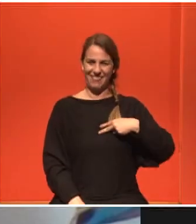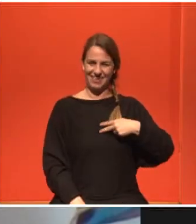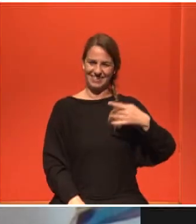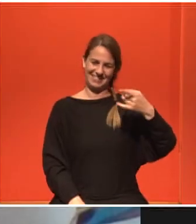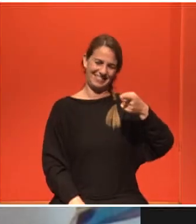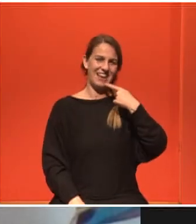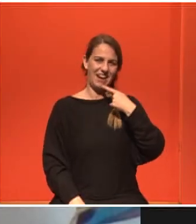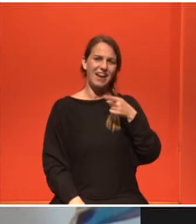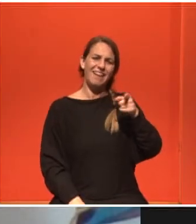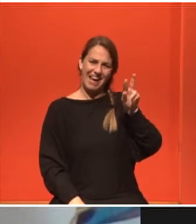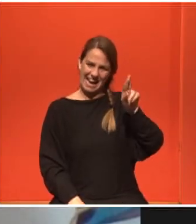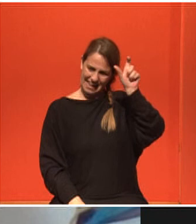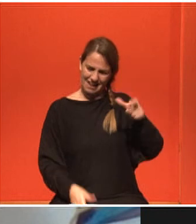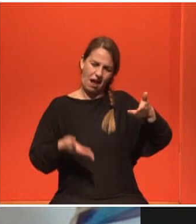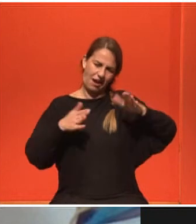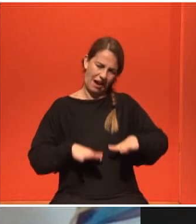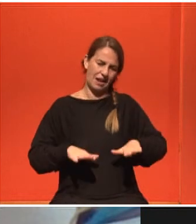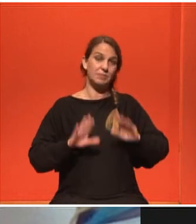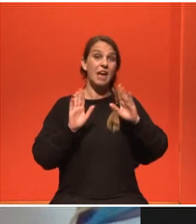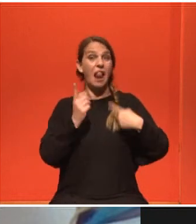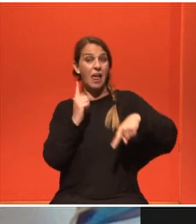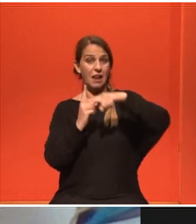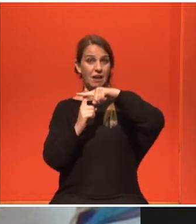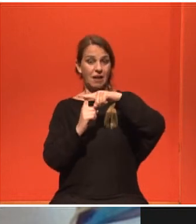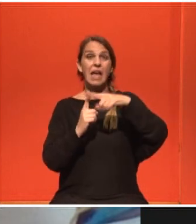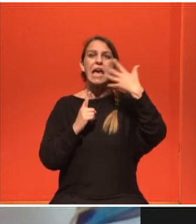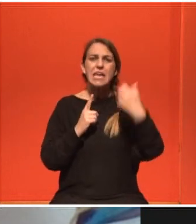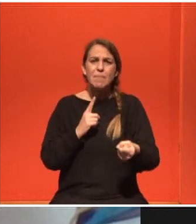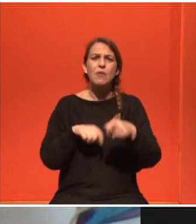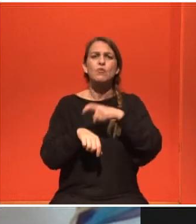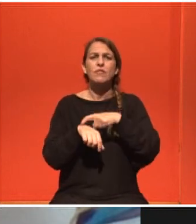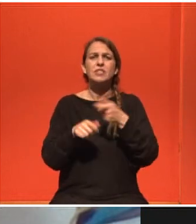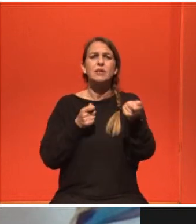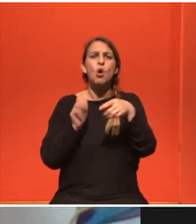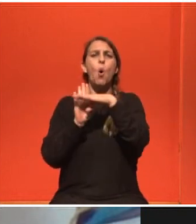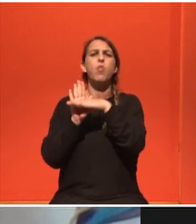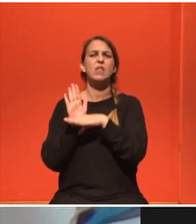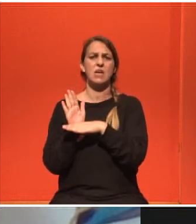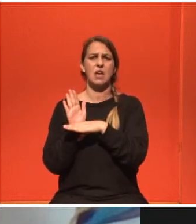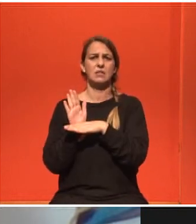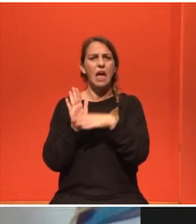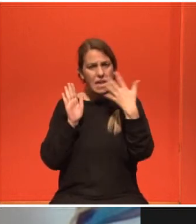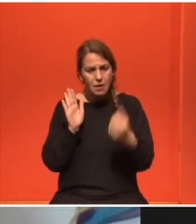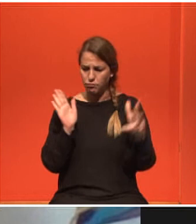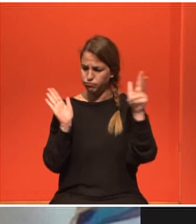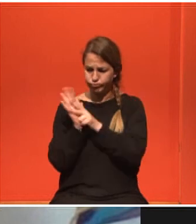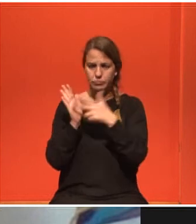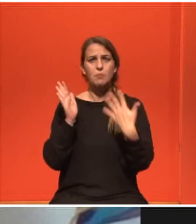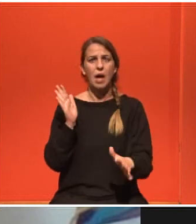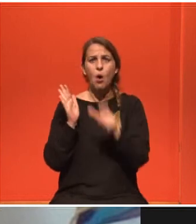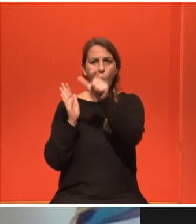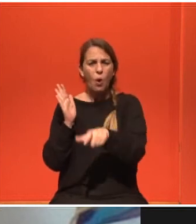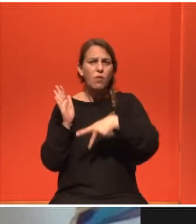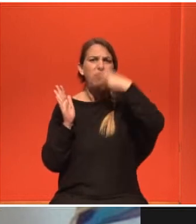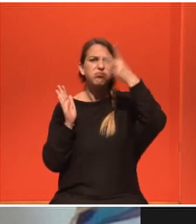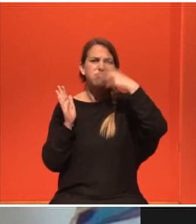συμπληρώσω το εξής, ότι πλέον υπάρχουν guidelines, υπάρχουν πρωτόκολλα εγκεκριμένα. Δεν κάνει ο καθένας